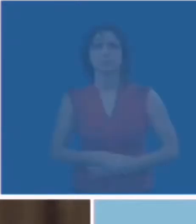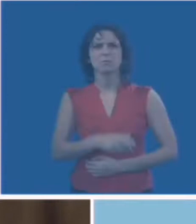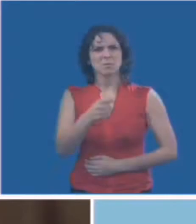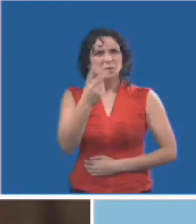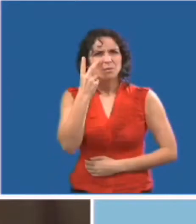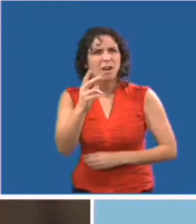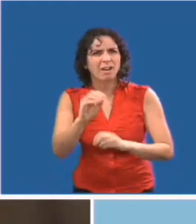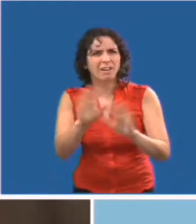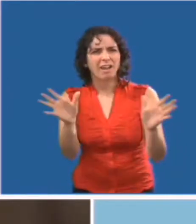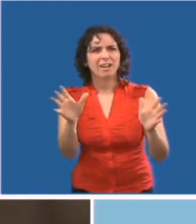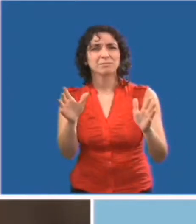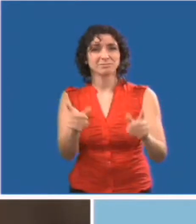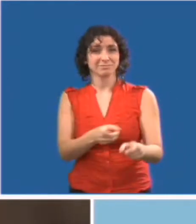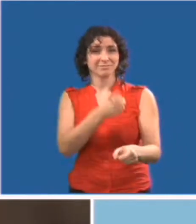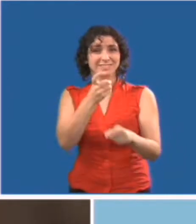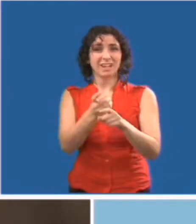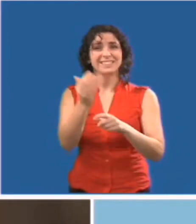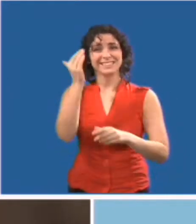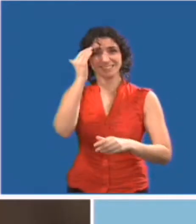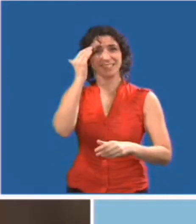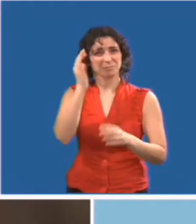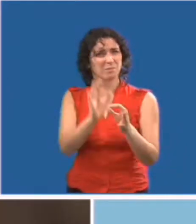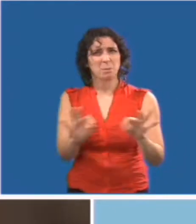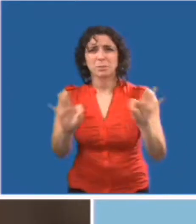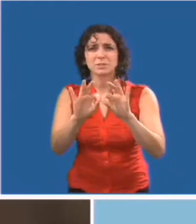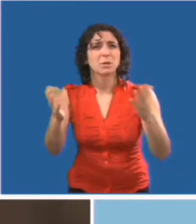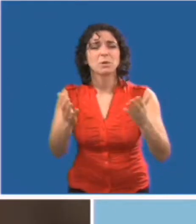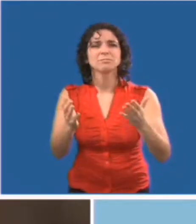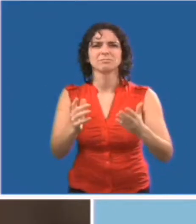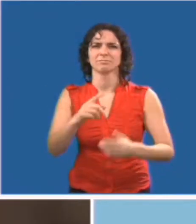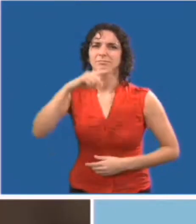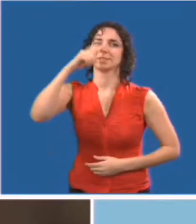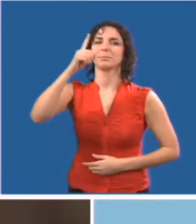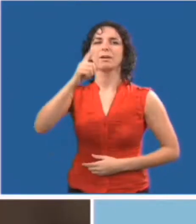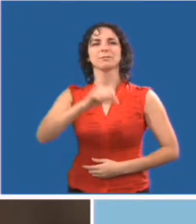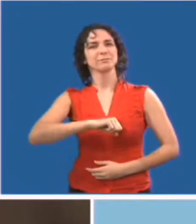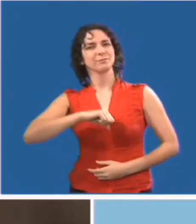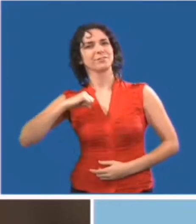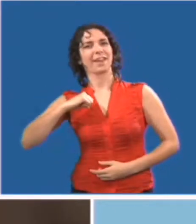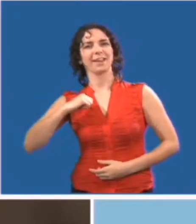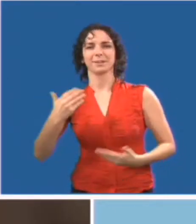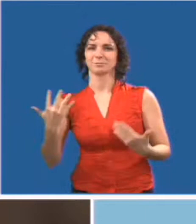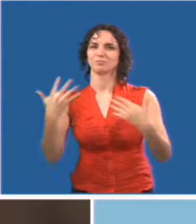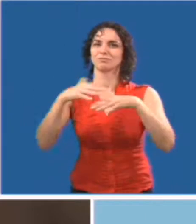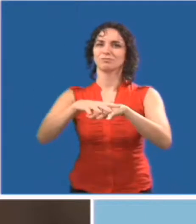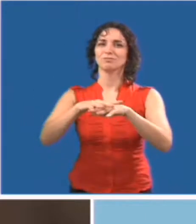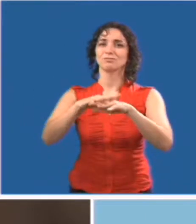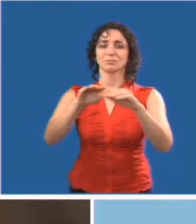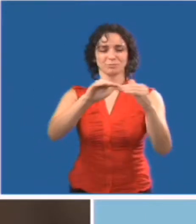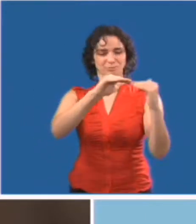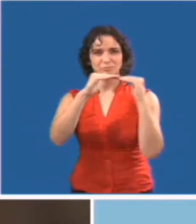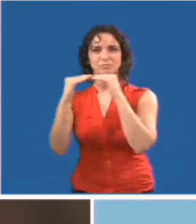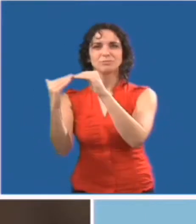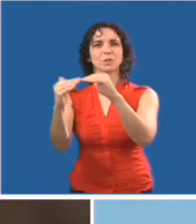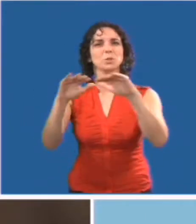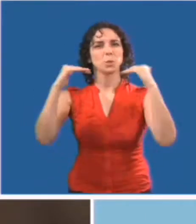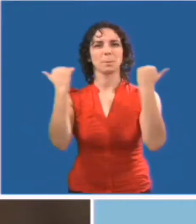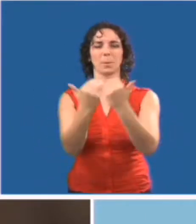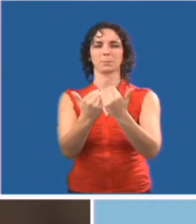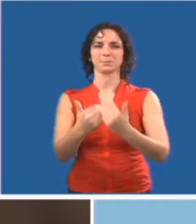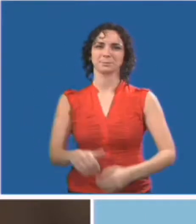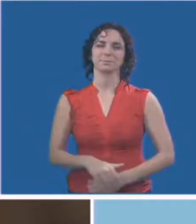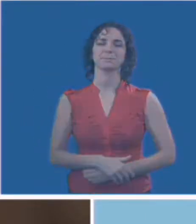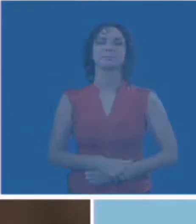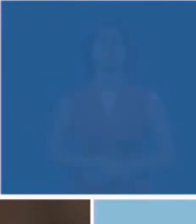Observez comment le directeur s'est rappelé des principes clés, soit l'indépendance, la dignité, l